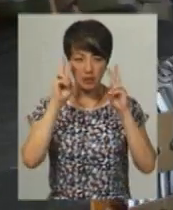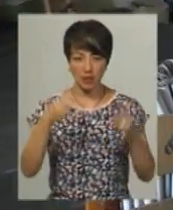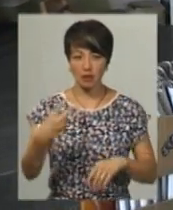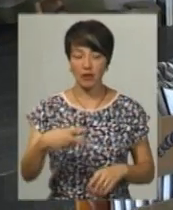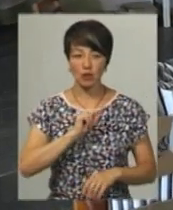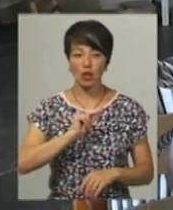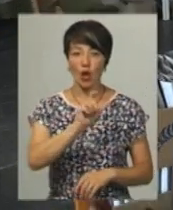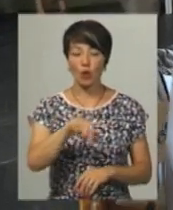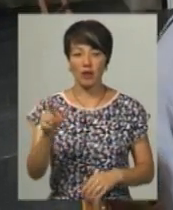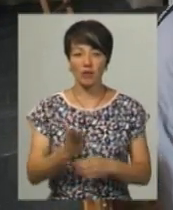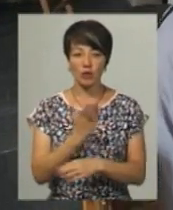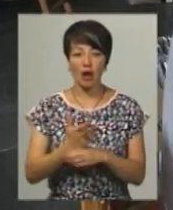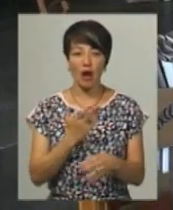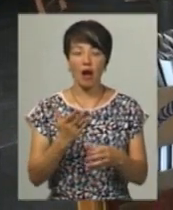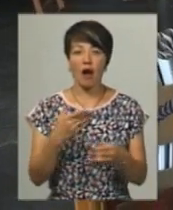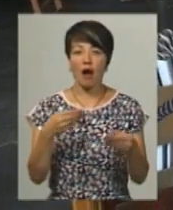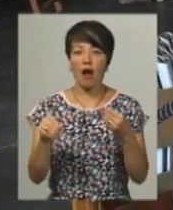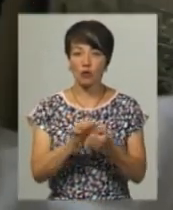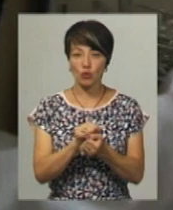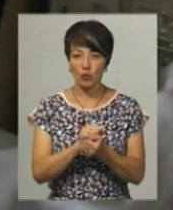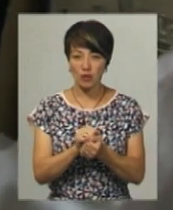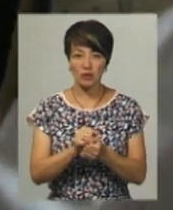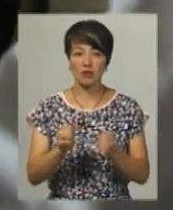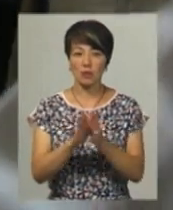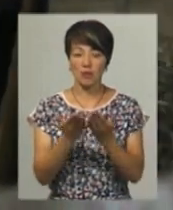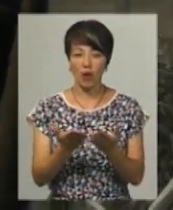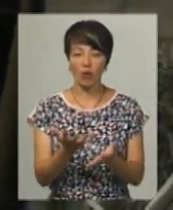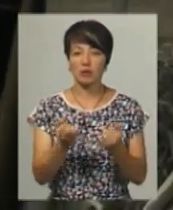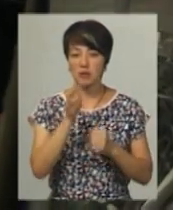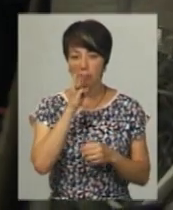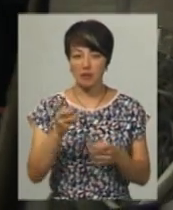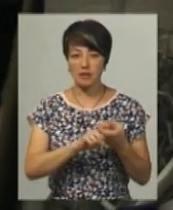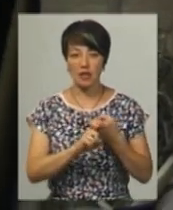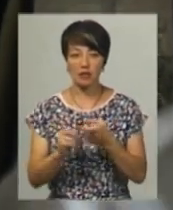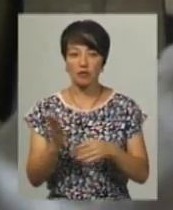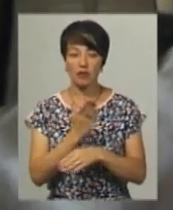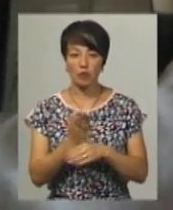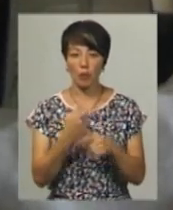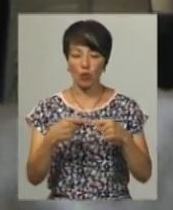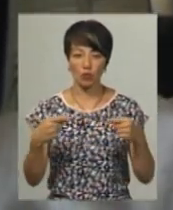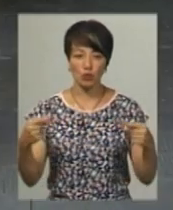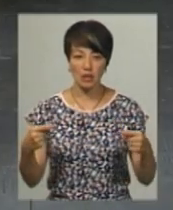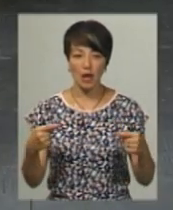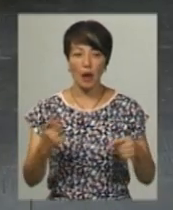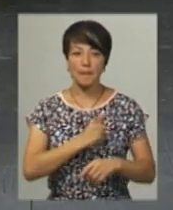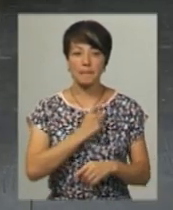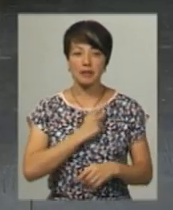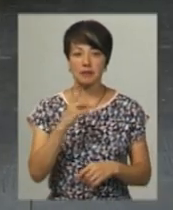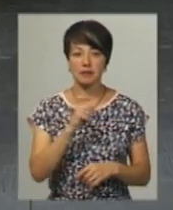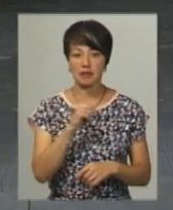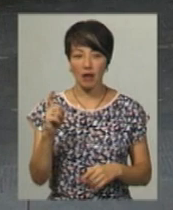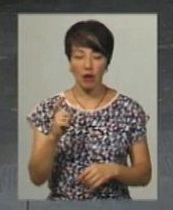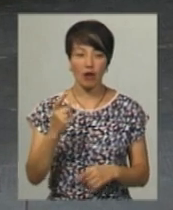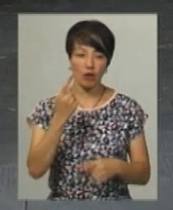людей виготовляють на підприємстві картонні швидкошивачі і теки та отримують платню в залежності від кількості виробленої продукції. Майстер цеху Валентина